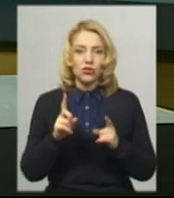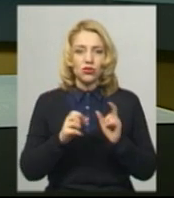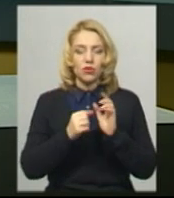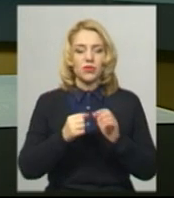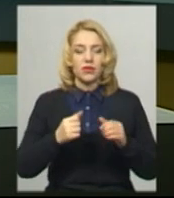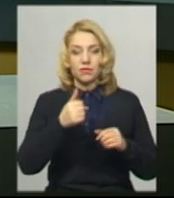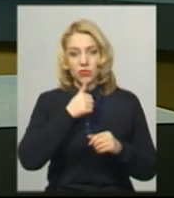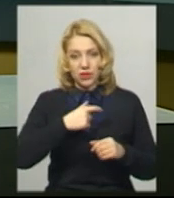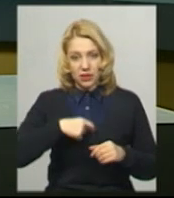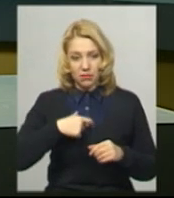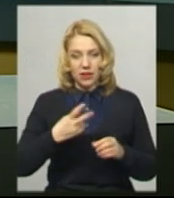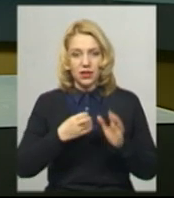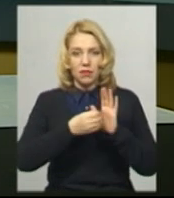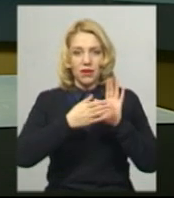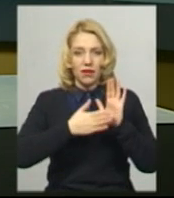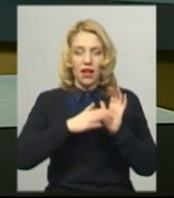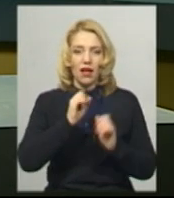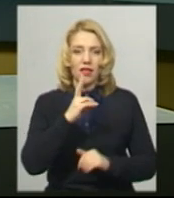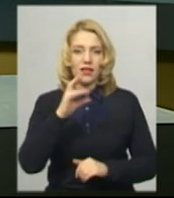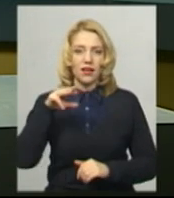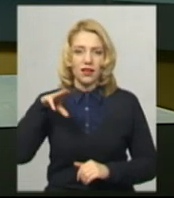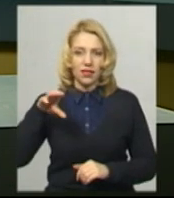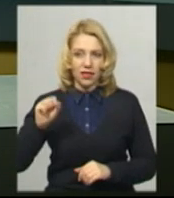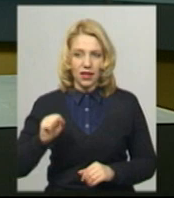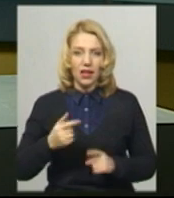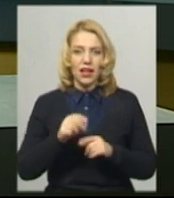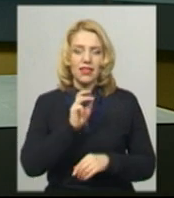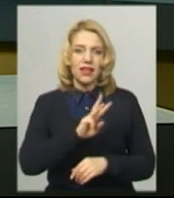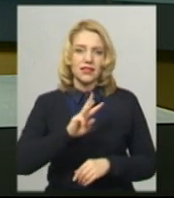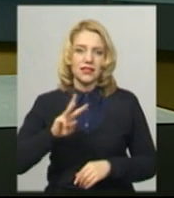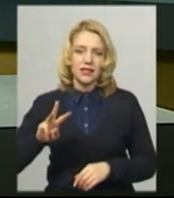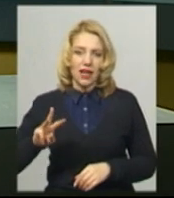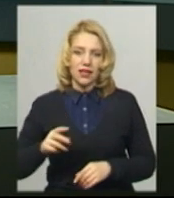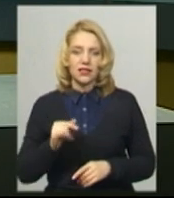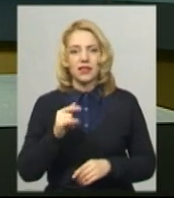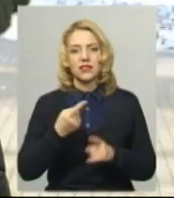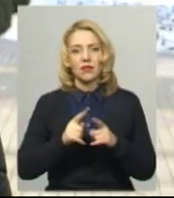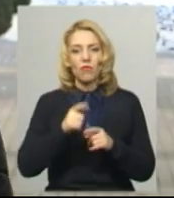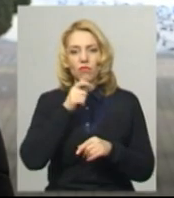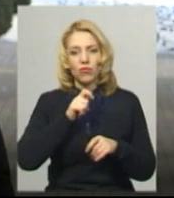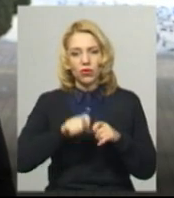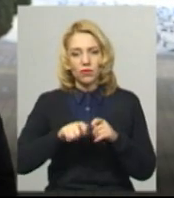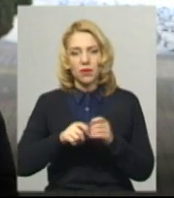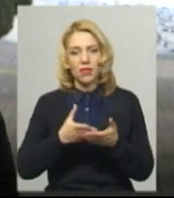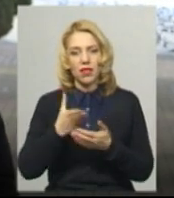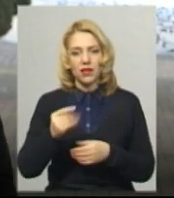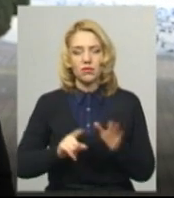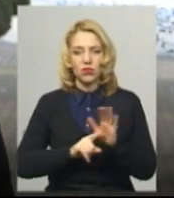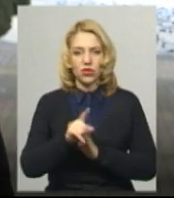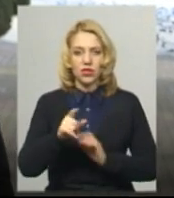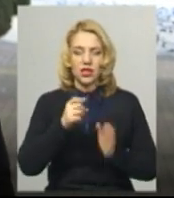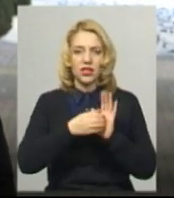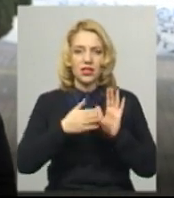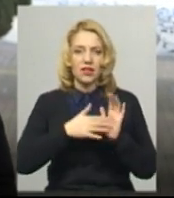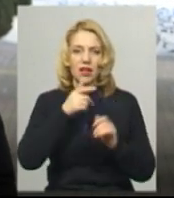анкету на сайті Вінницького регіонального центру якості освіти. Пробне тестування платне. Розпочалася реєстрація на пробне